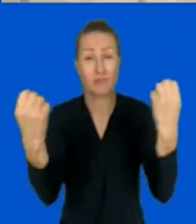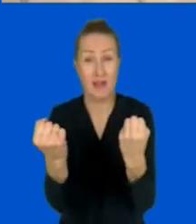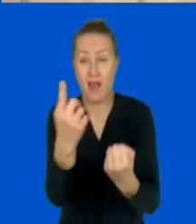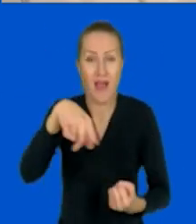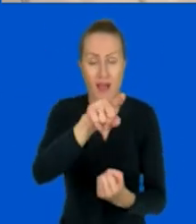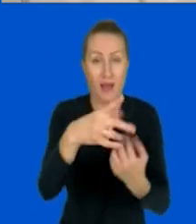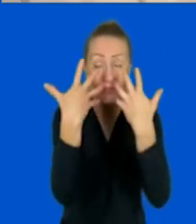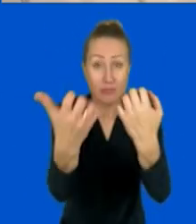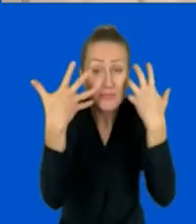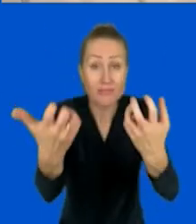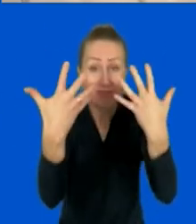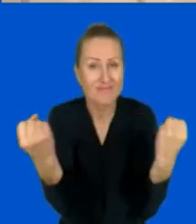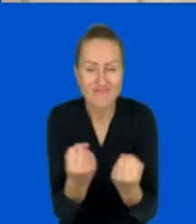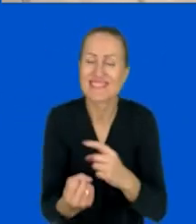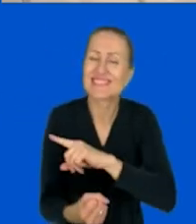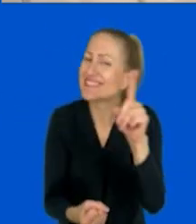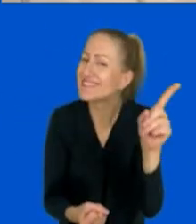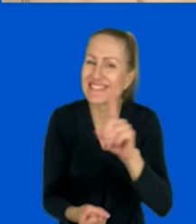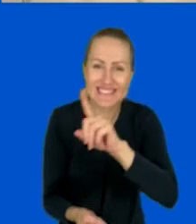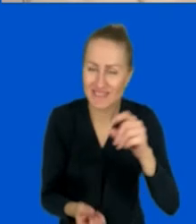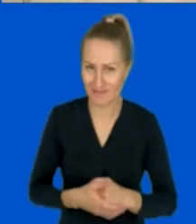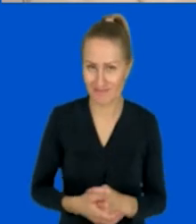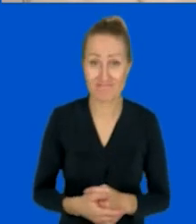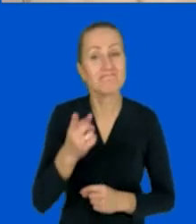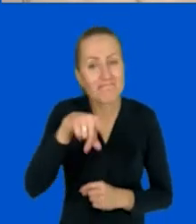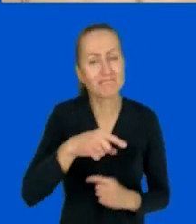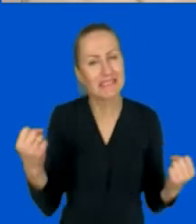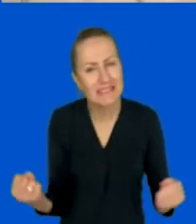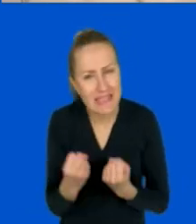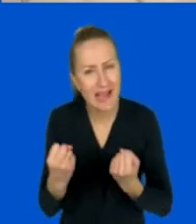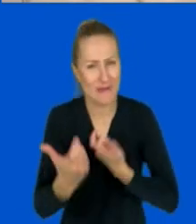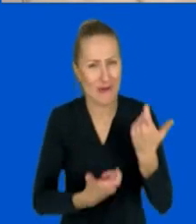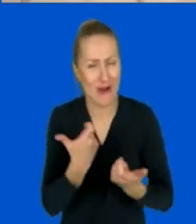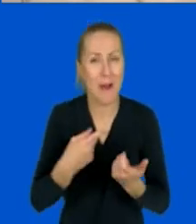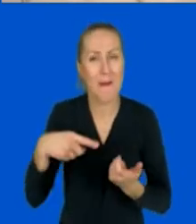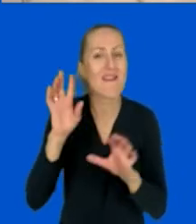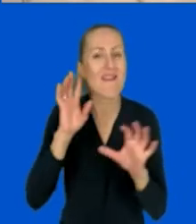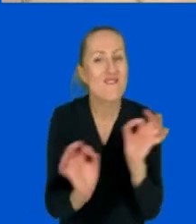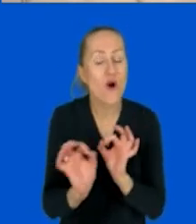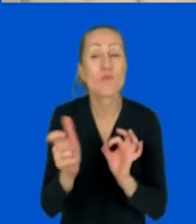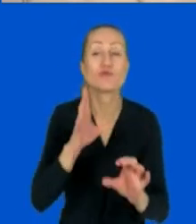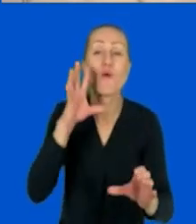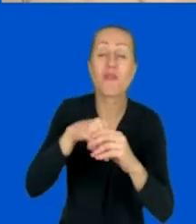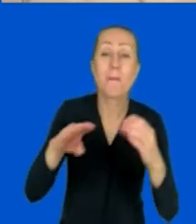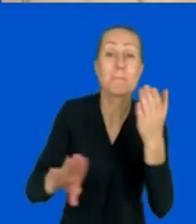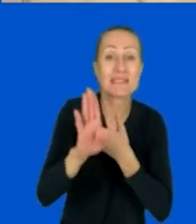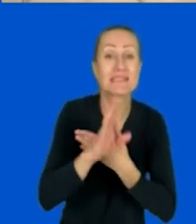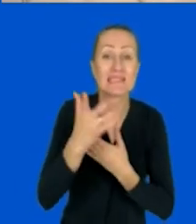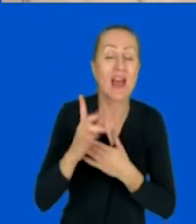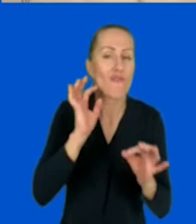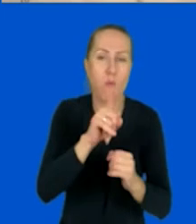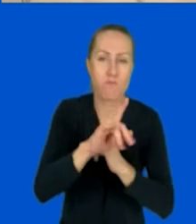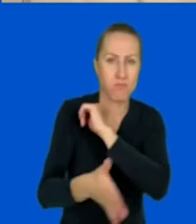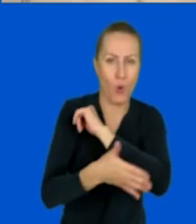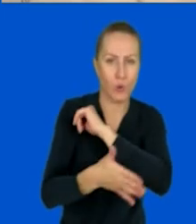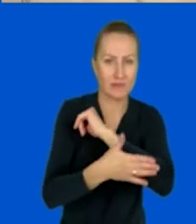będą ją chłonąć, a to tak nie działa. Starajmy się ograniczyć ilość informacji zawartych w prezentacji do Minimum. Mam nadzieję, że